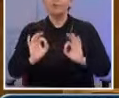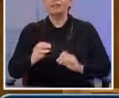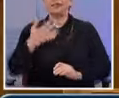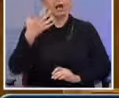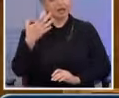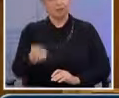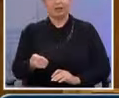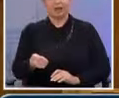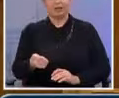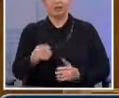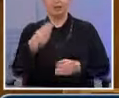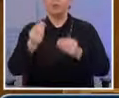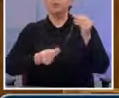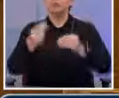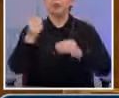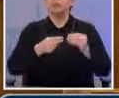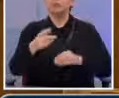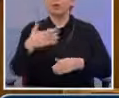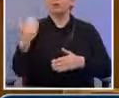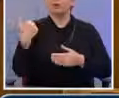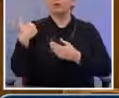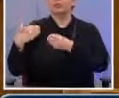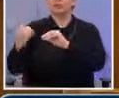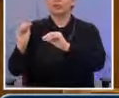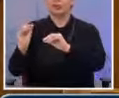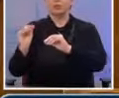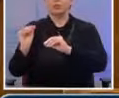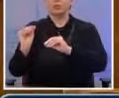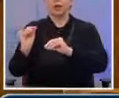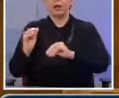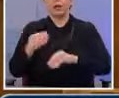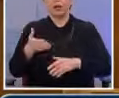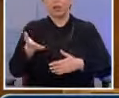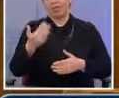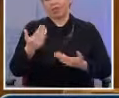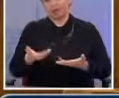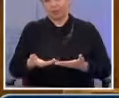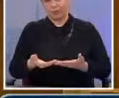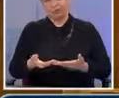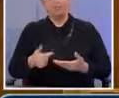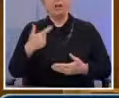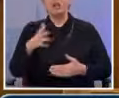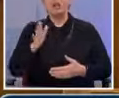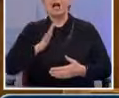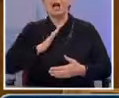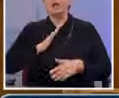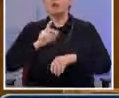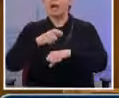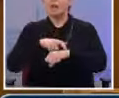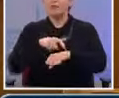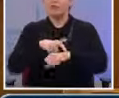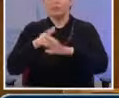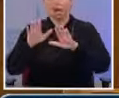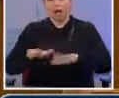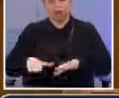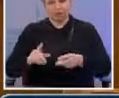θέμα ζήτησης. Σε μια οικονομία σε κρίση, με τους πολίτες χωρίς δουλειές, την νεολαία να μην